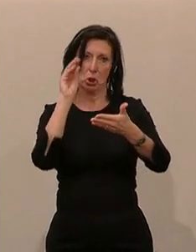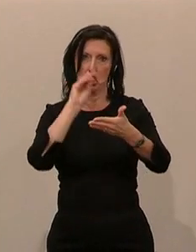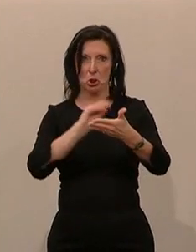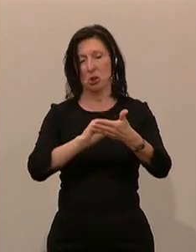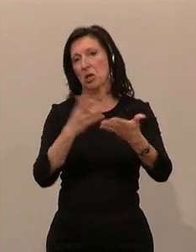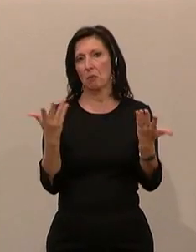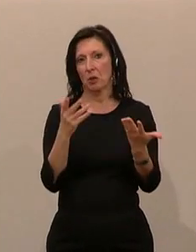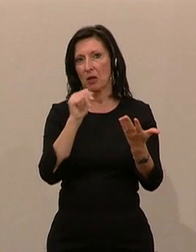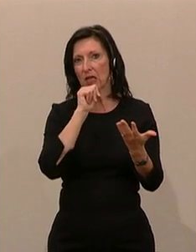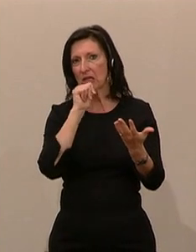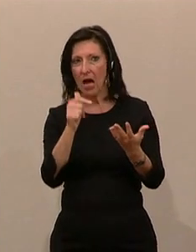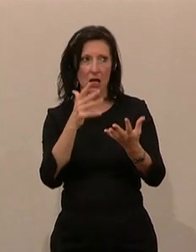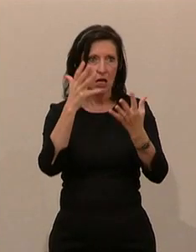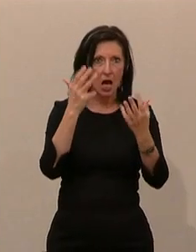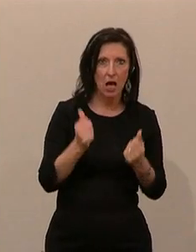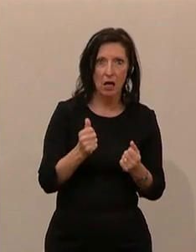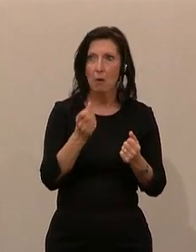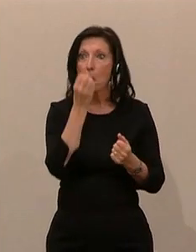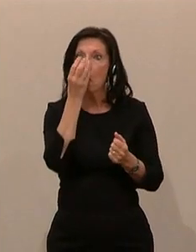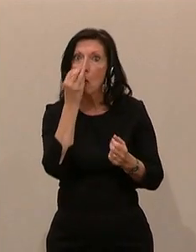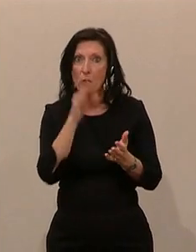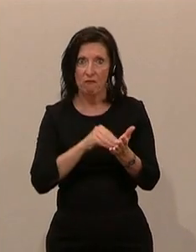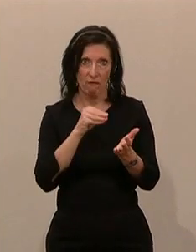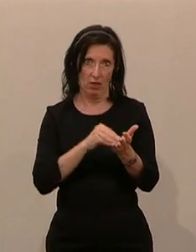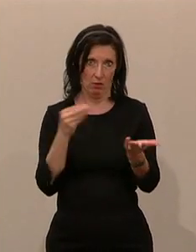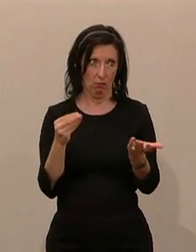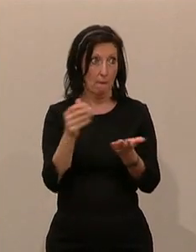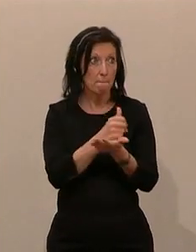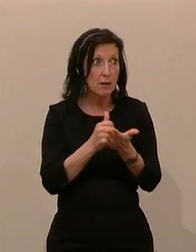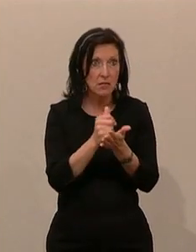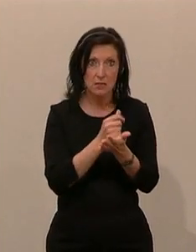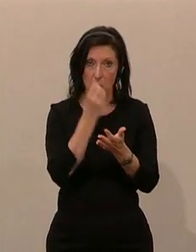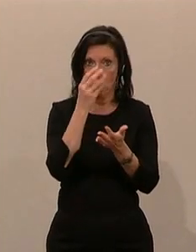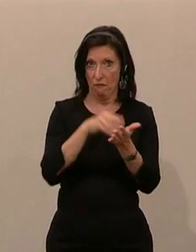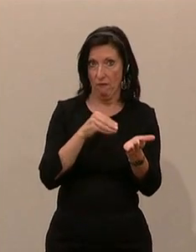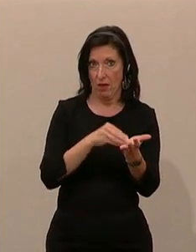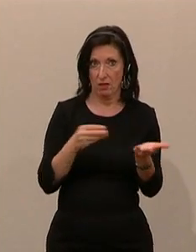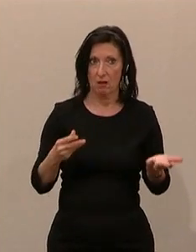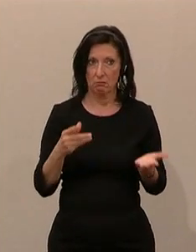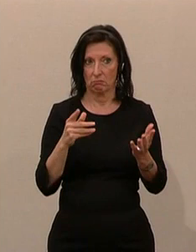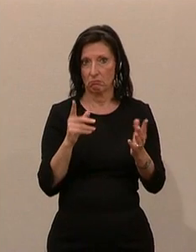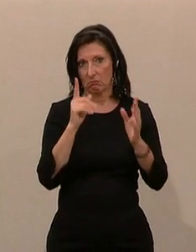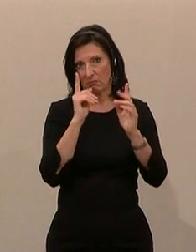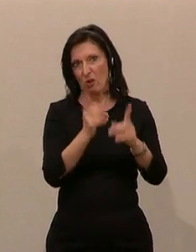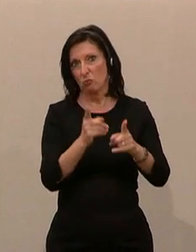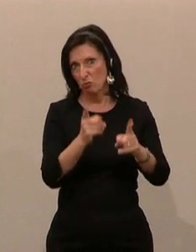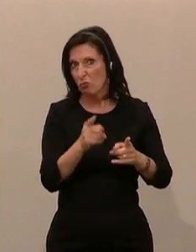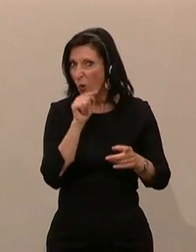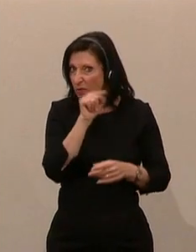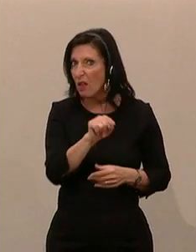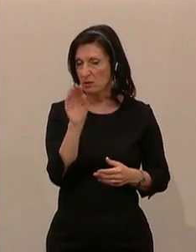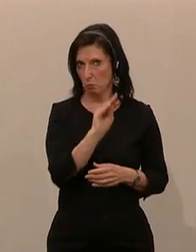Evidenz in Bezug auf den Einsatz von Blüten in der Medizin gäbe, dann wäre auch darauf einzugehen gewesen,